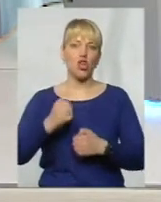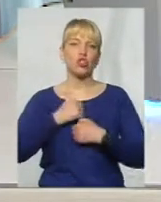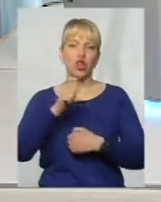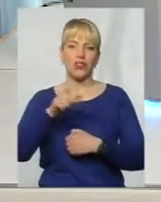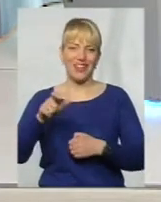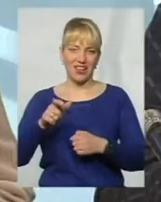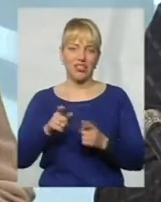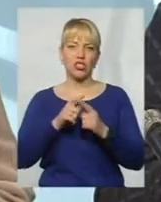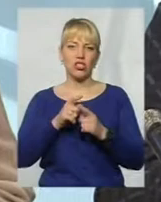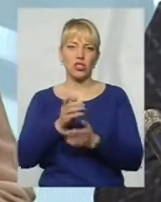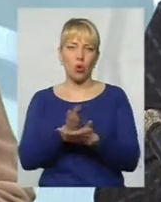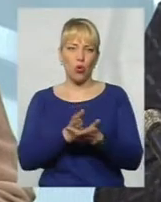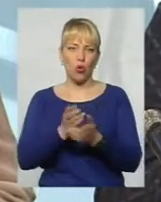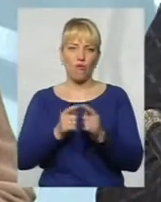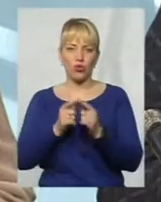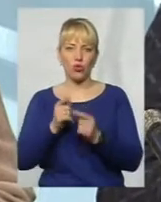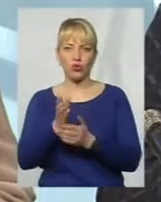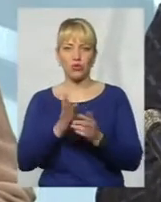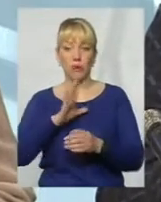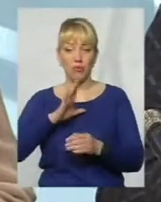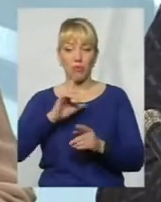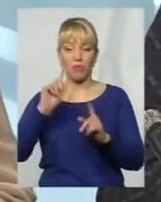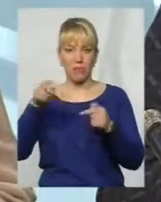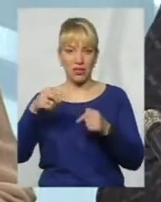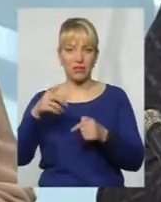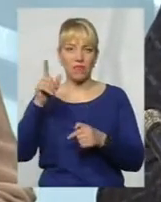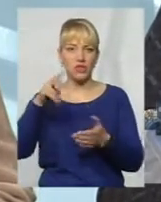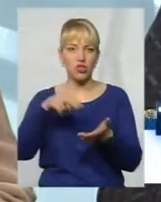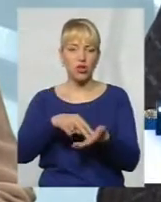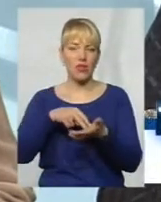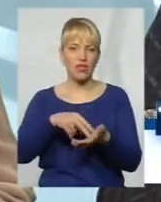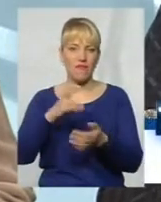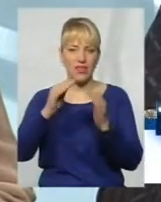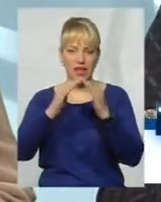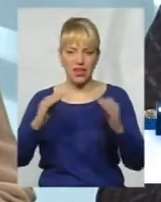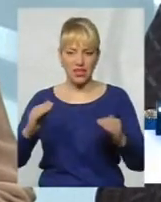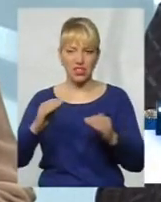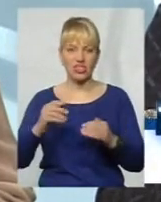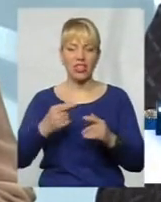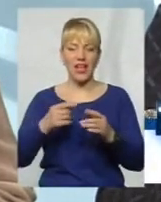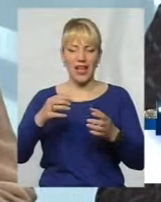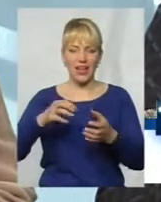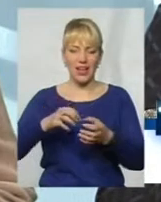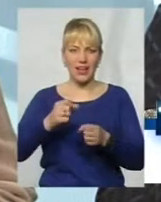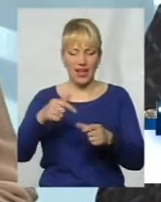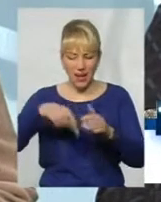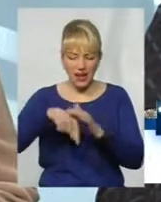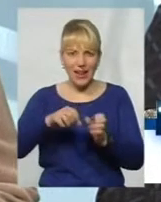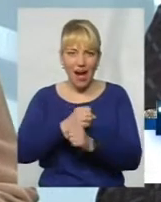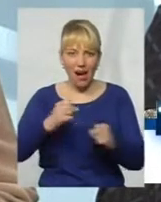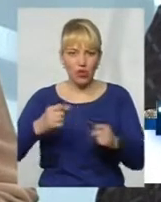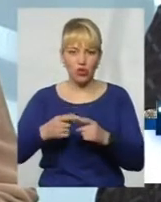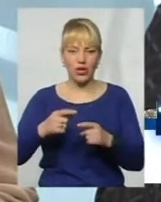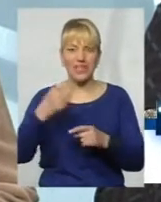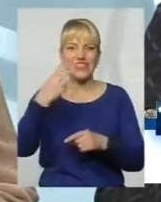призвані, він знаходився на криші реактора 20-30 секунд, скидали радіоактивний